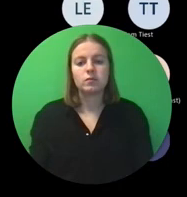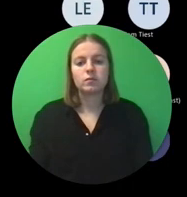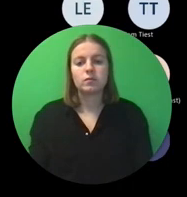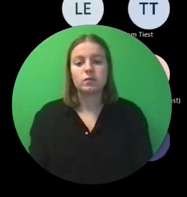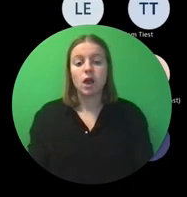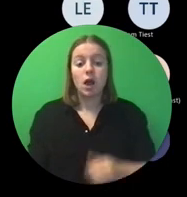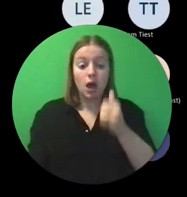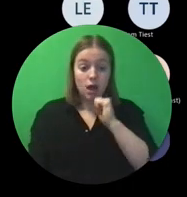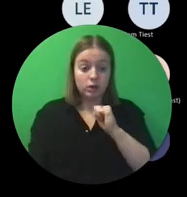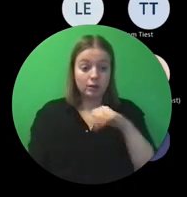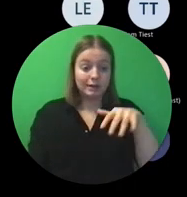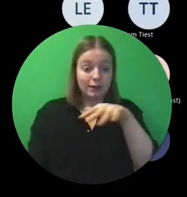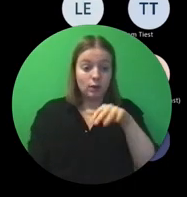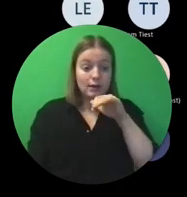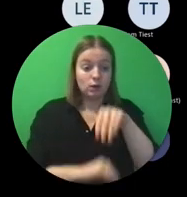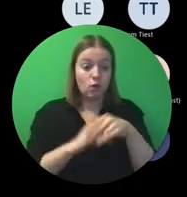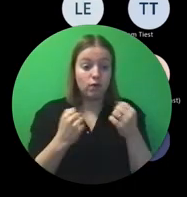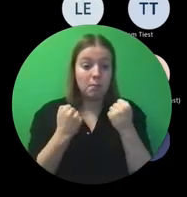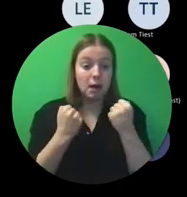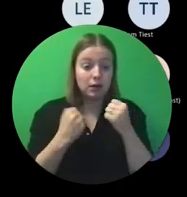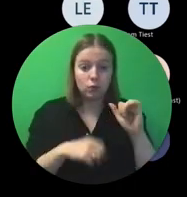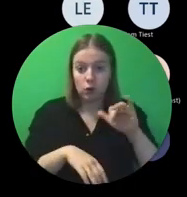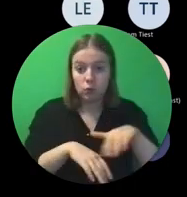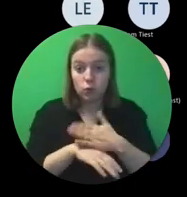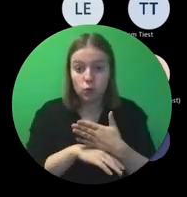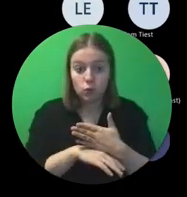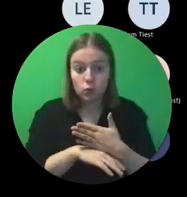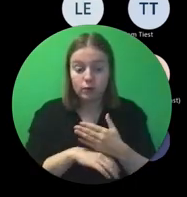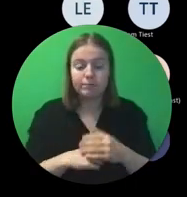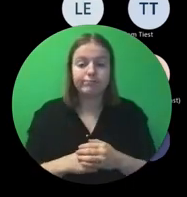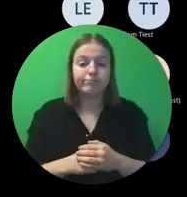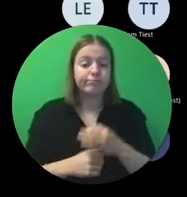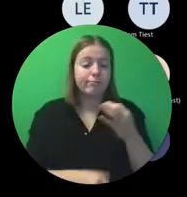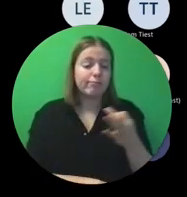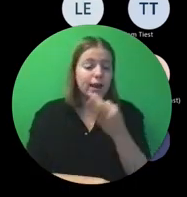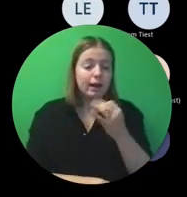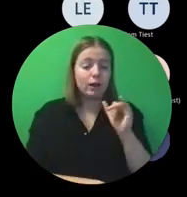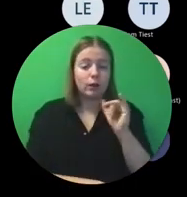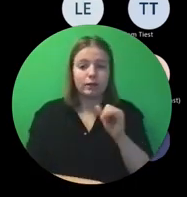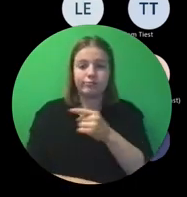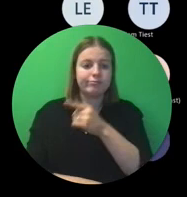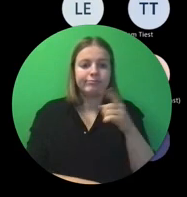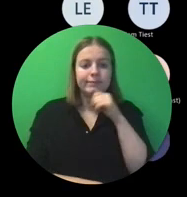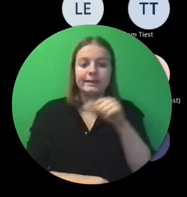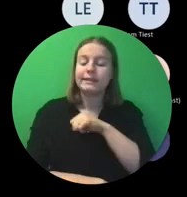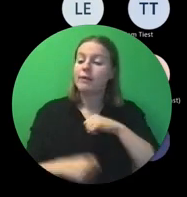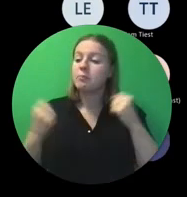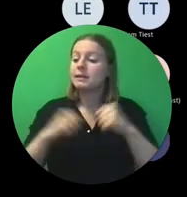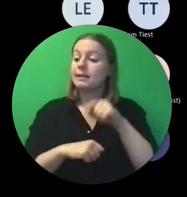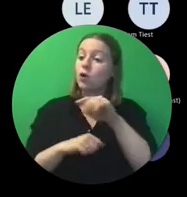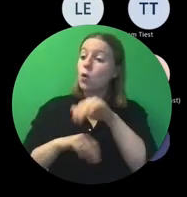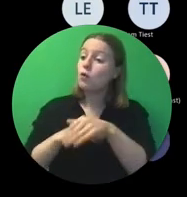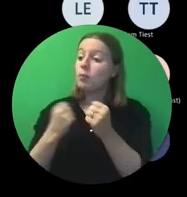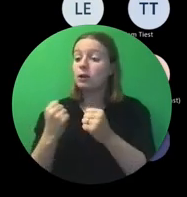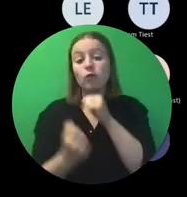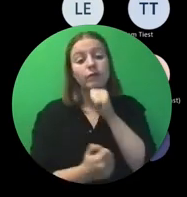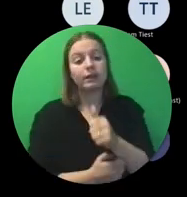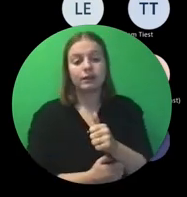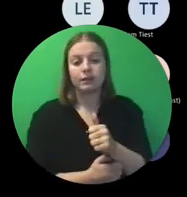Wat doe je in geval van overmacht? Dus, heel belangrijk, jullie beslissen niet zelf of iets overmacht is.